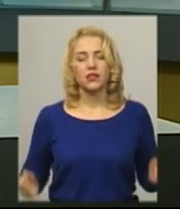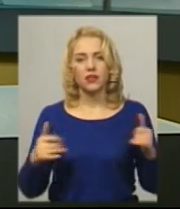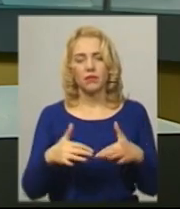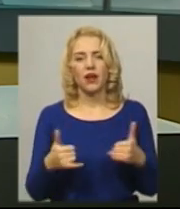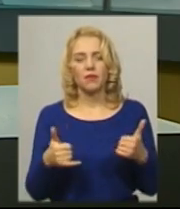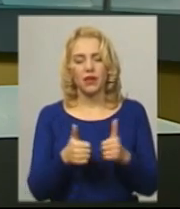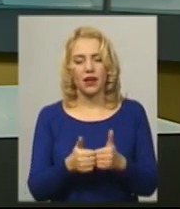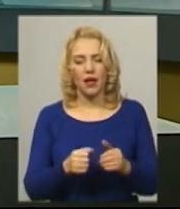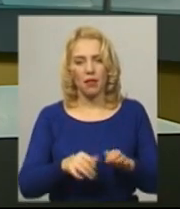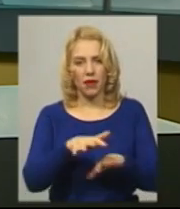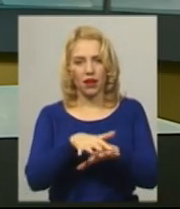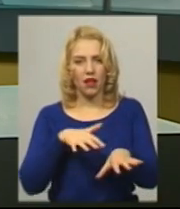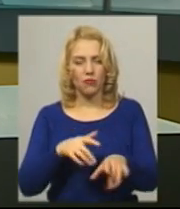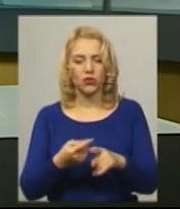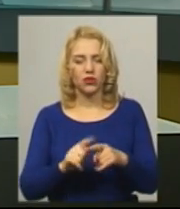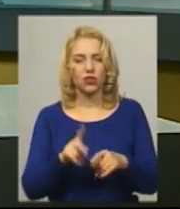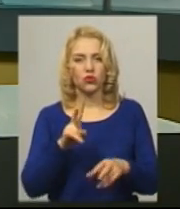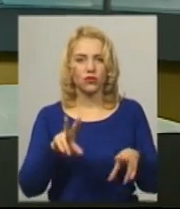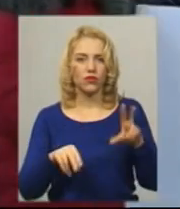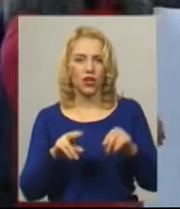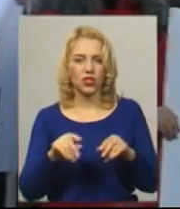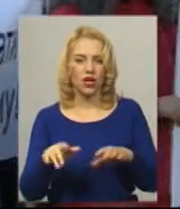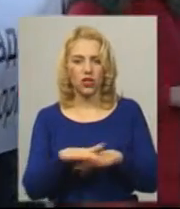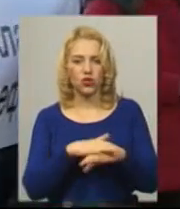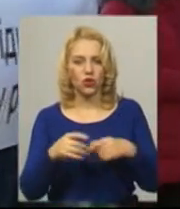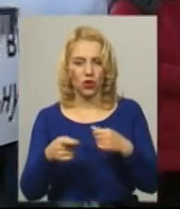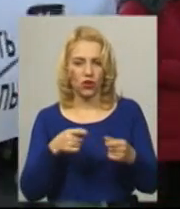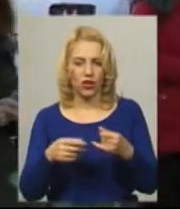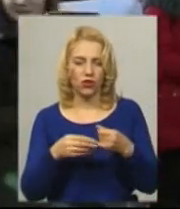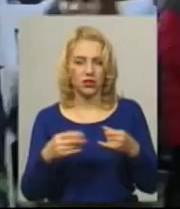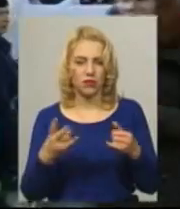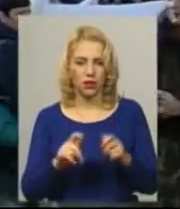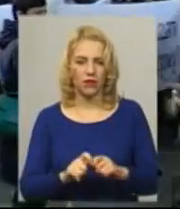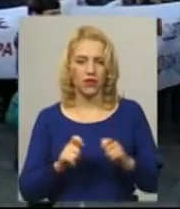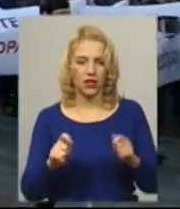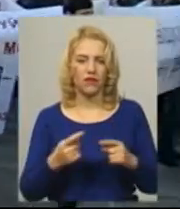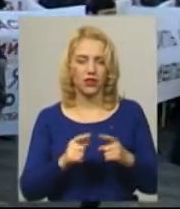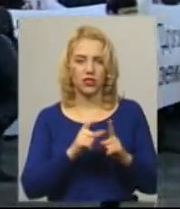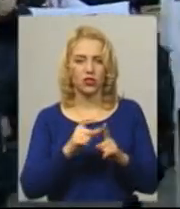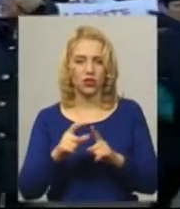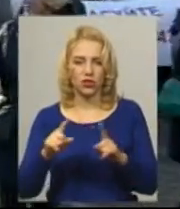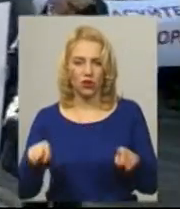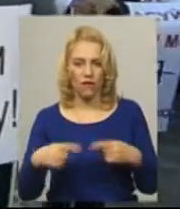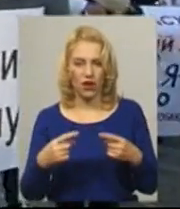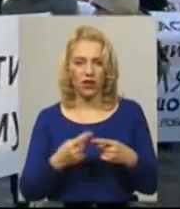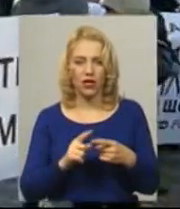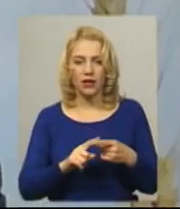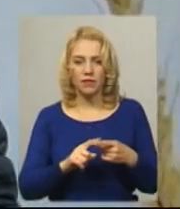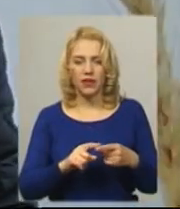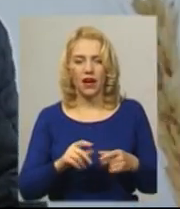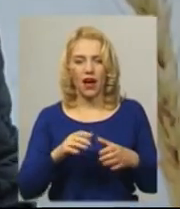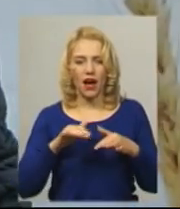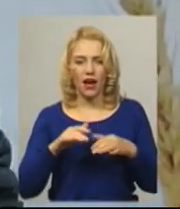парламенту і ті, хто вважає, що ринок землі відкривати варто. За словами організатора акції, голови Асоціації вільних